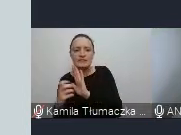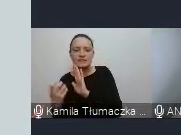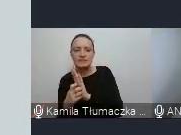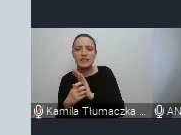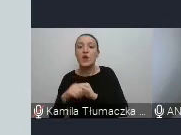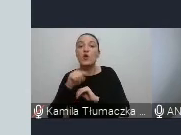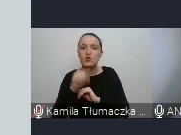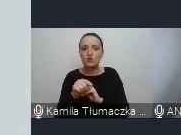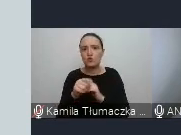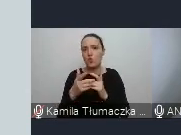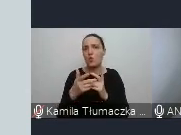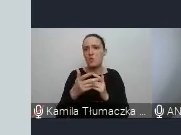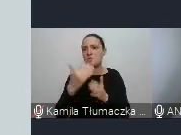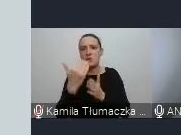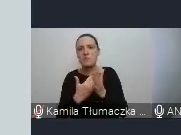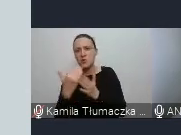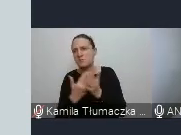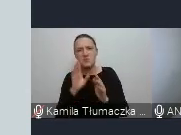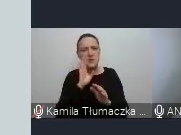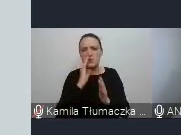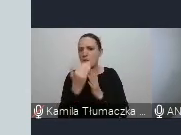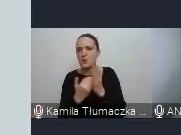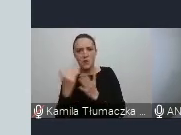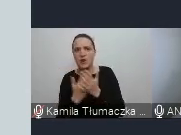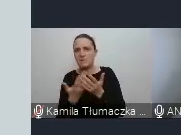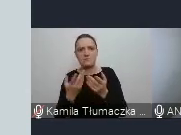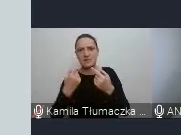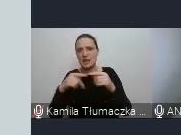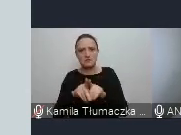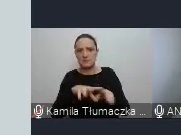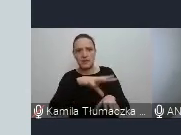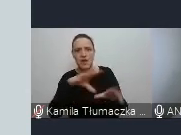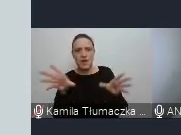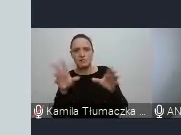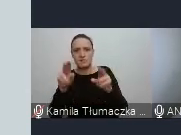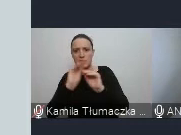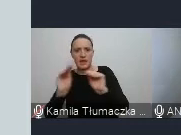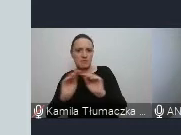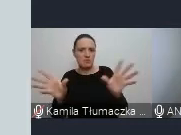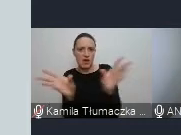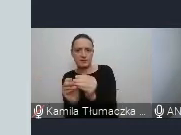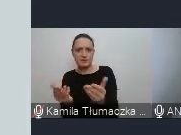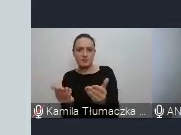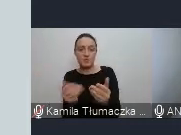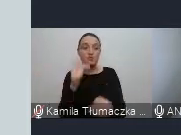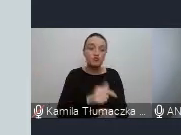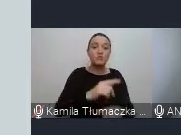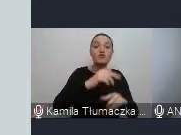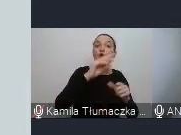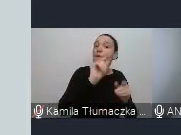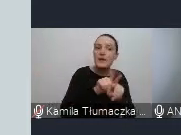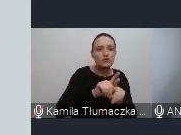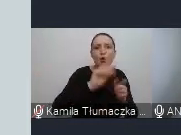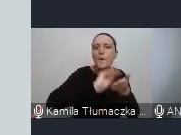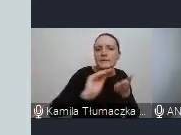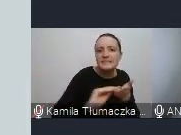tak samo jak te programy, które są realizowane razem z terapeutą. Oznacza to, że muszą być one opisane, rejestrowane,